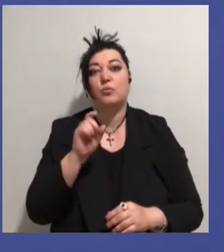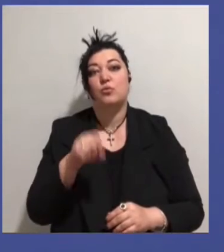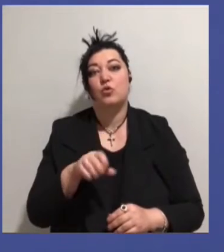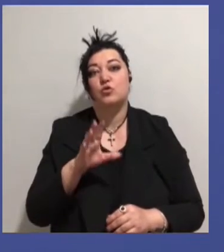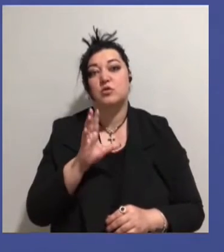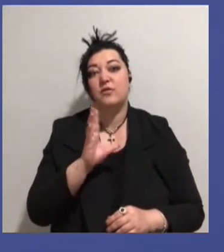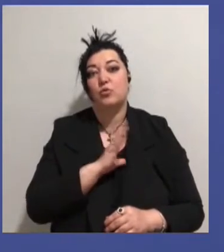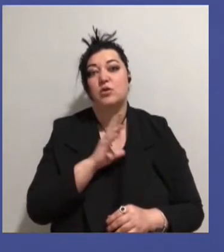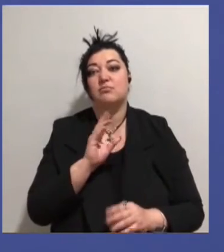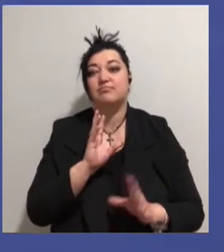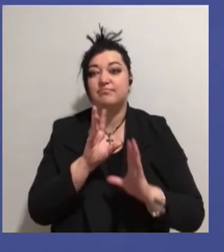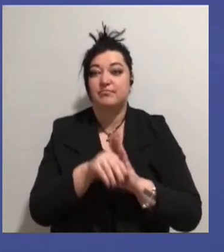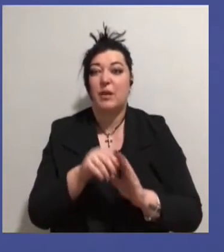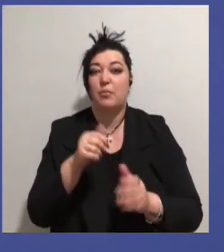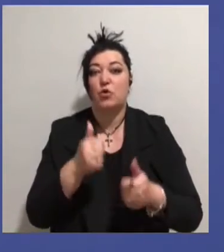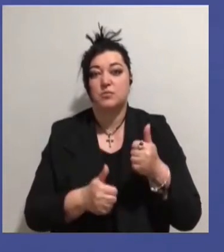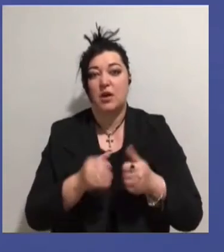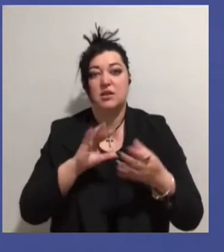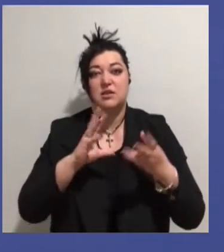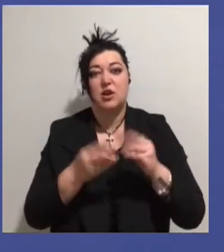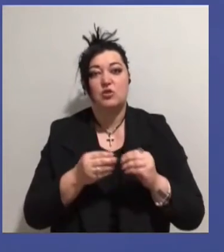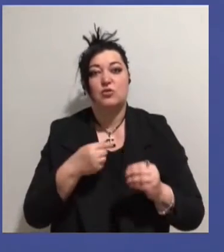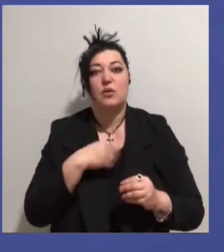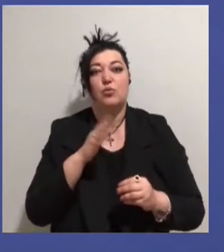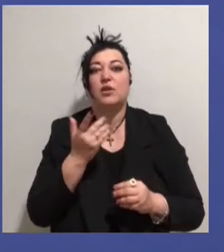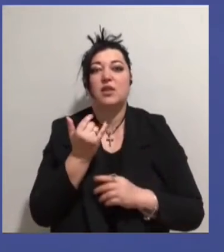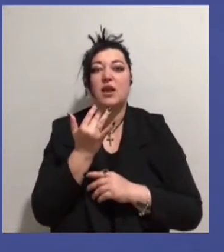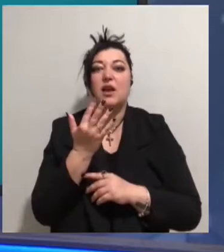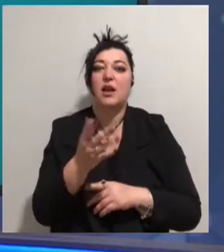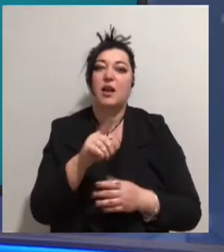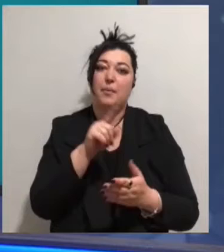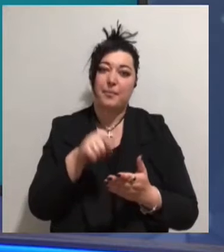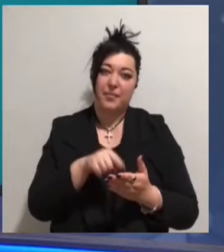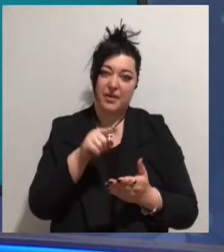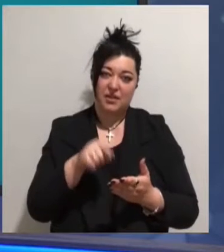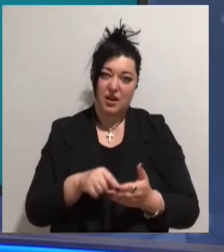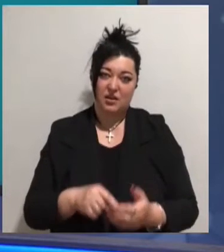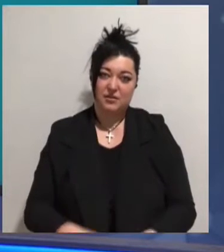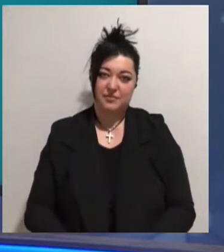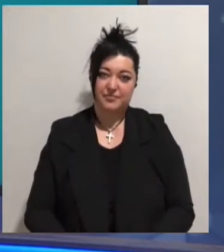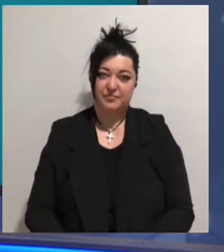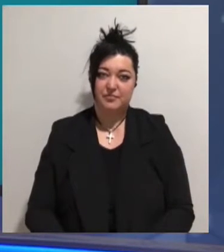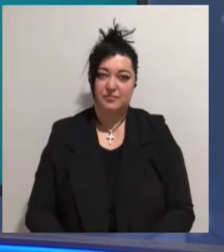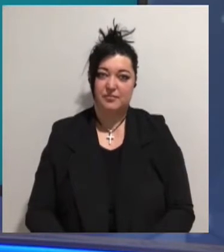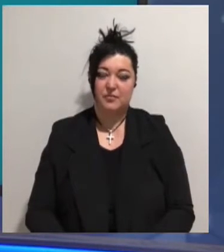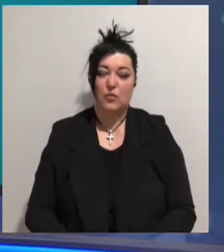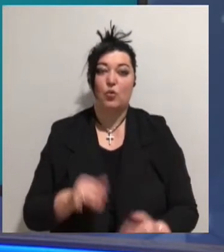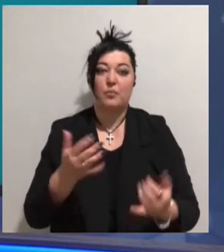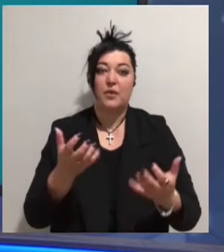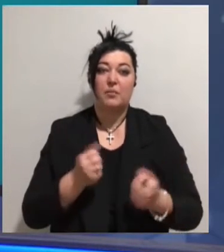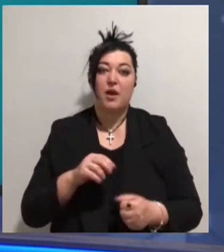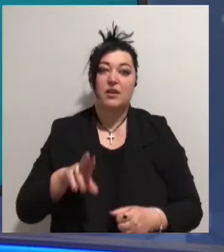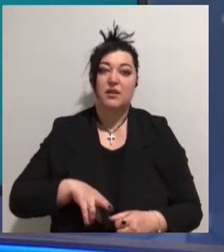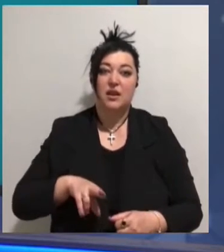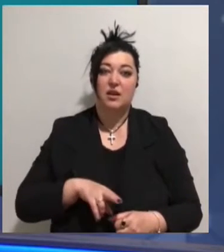позмагатися, і, зрештою, у нас буде набір кандидатів, з яких ми будемо вибирати. У приймальні директора Одеського морського